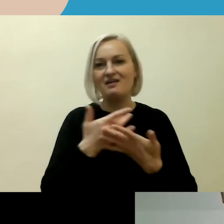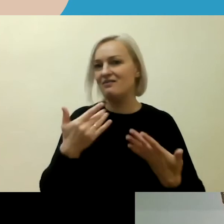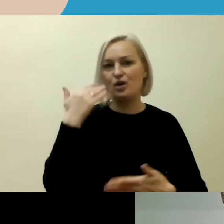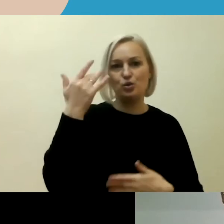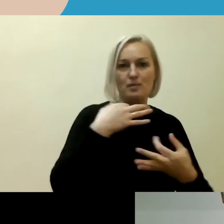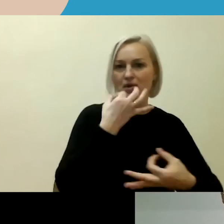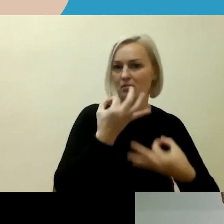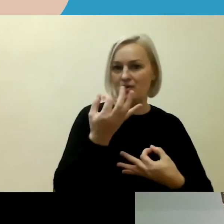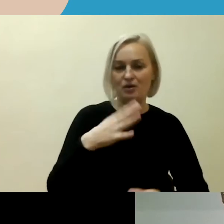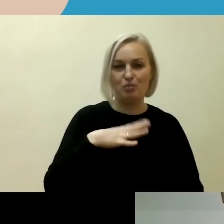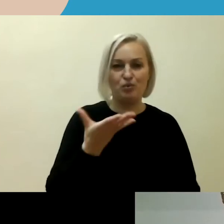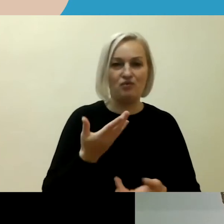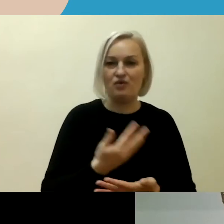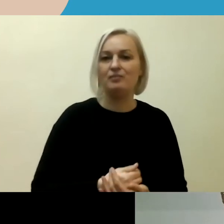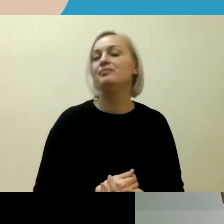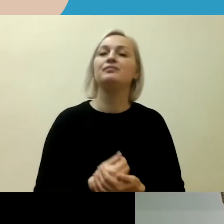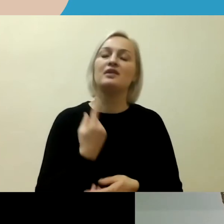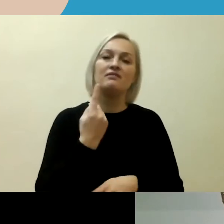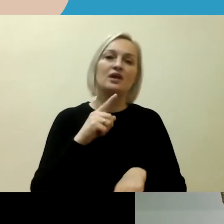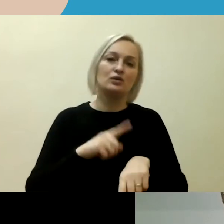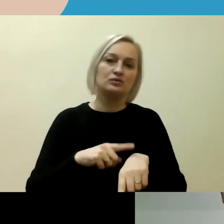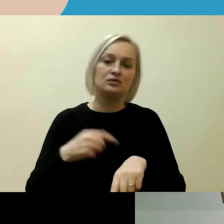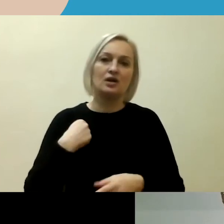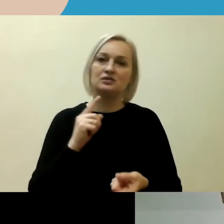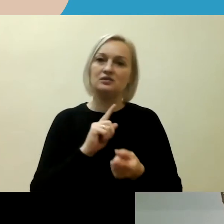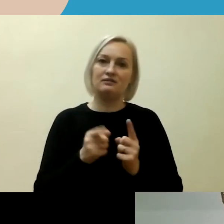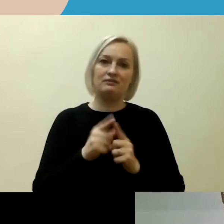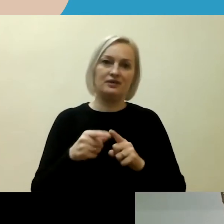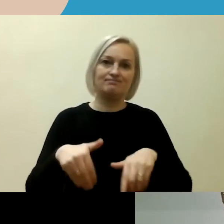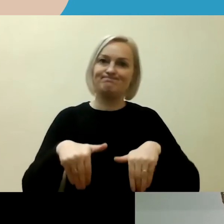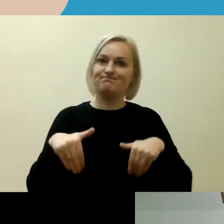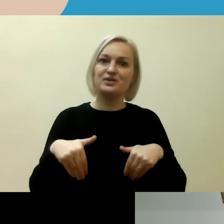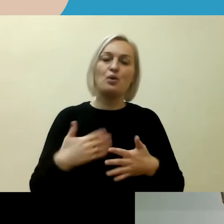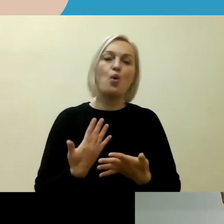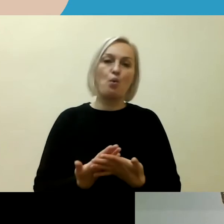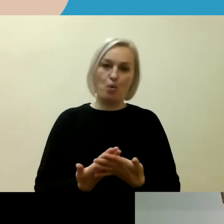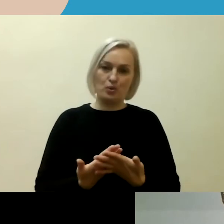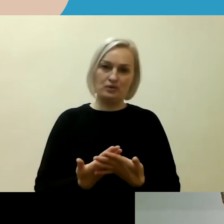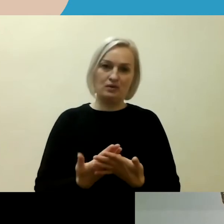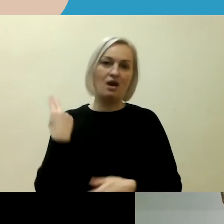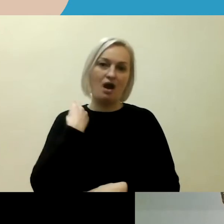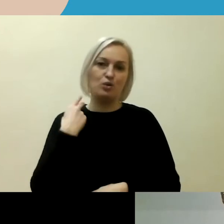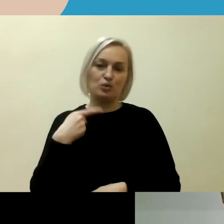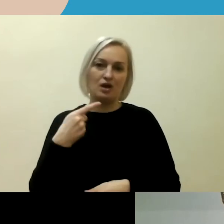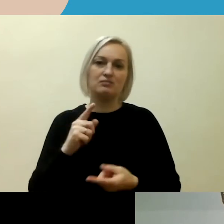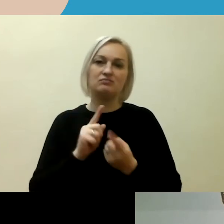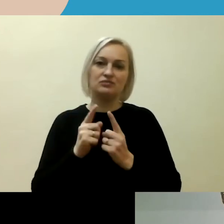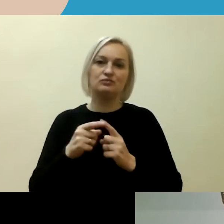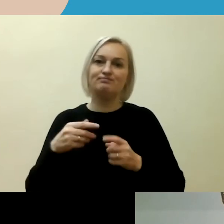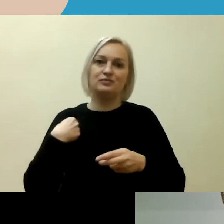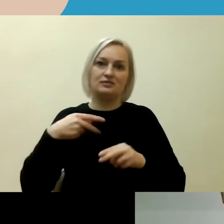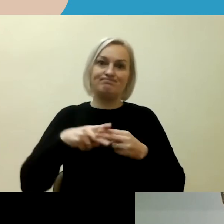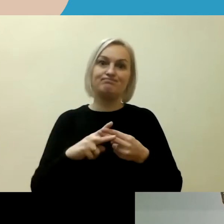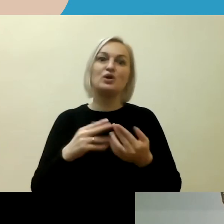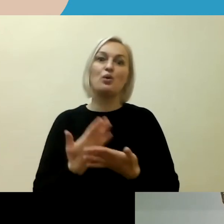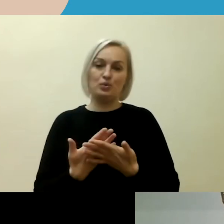asmeniškai teko vienu metu, aš nustojau versti į anglių kalbą, tiesiog